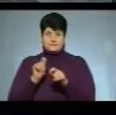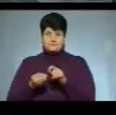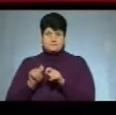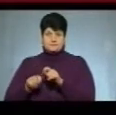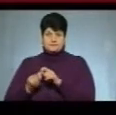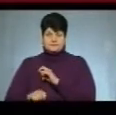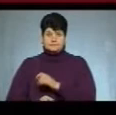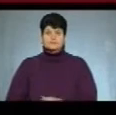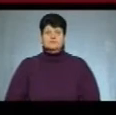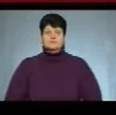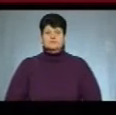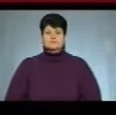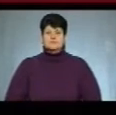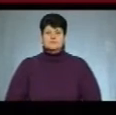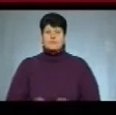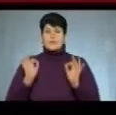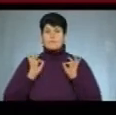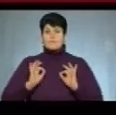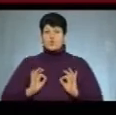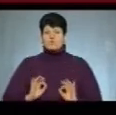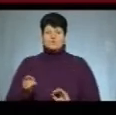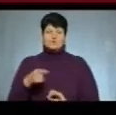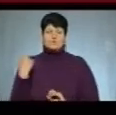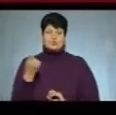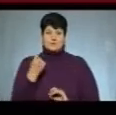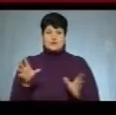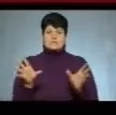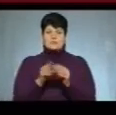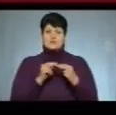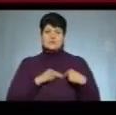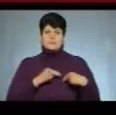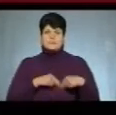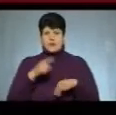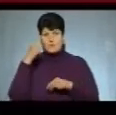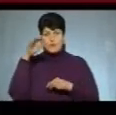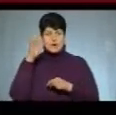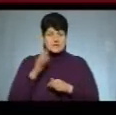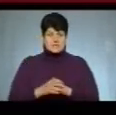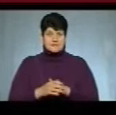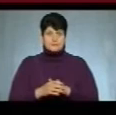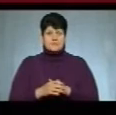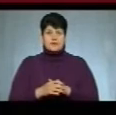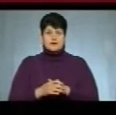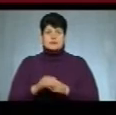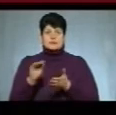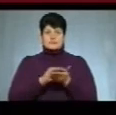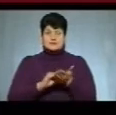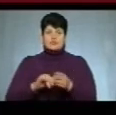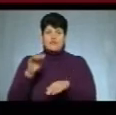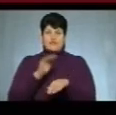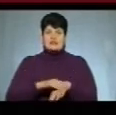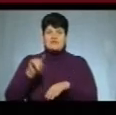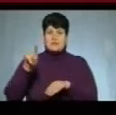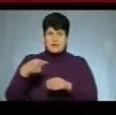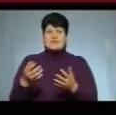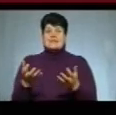З прокуратурою Тернопільської області спільно з працівниками поліції додокументовано факт вимагання та